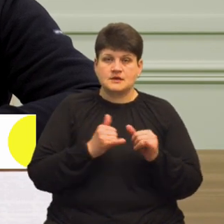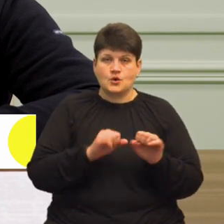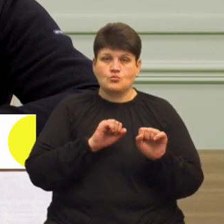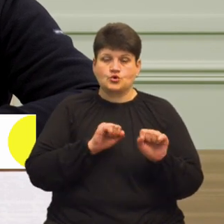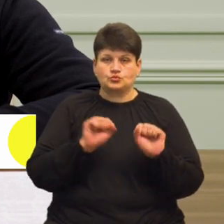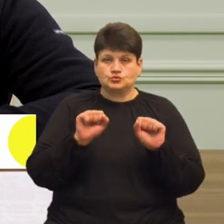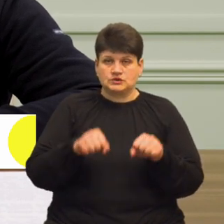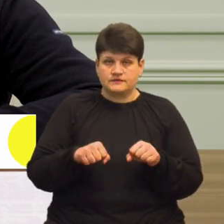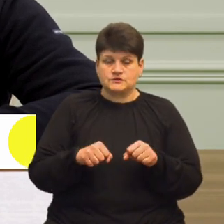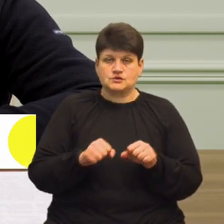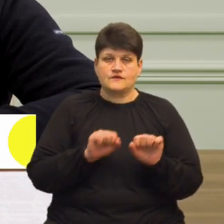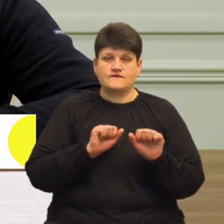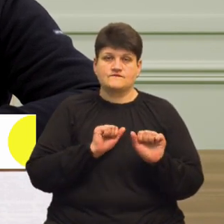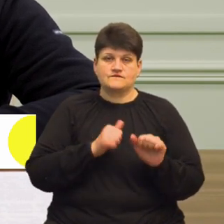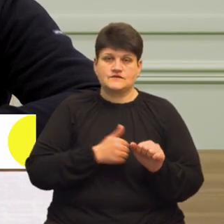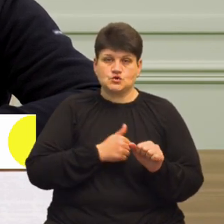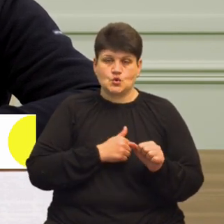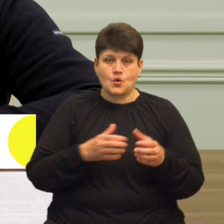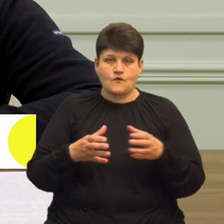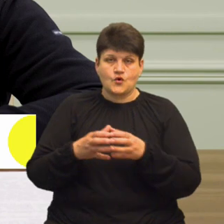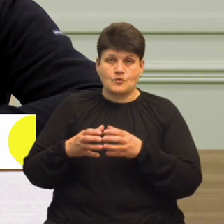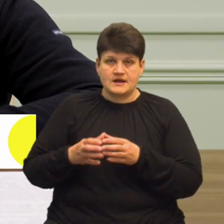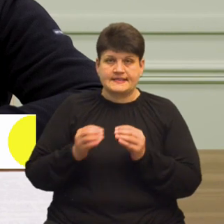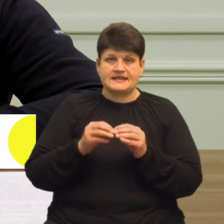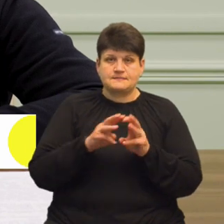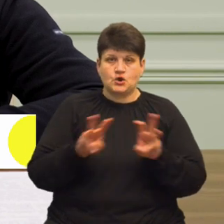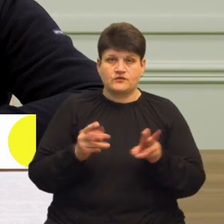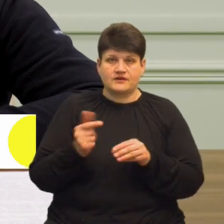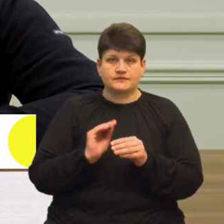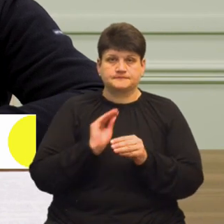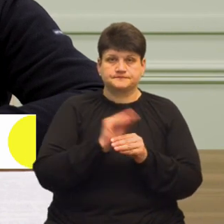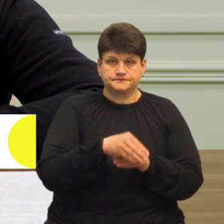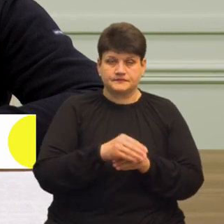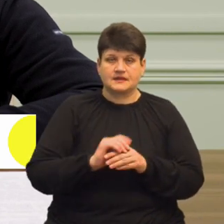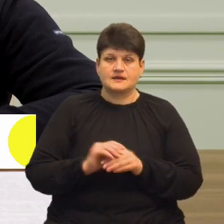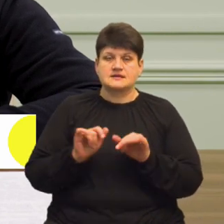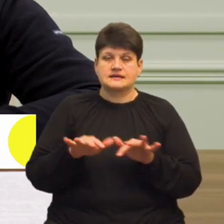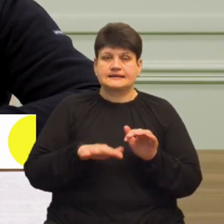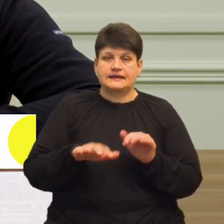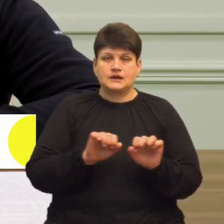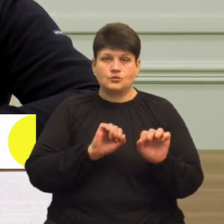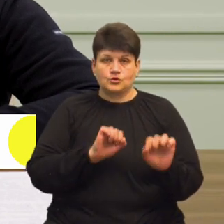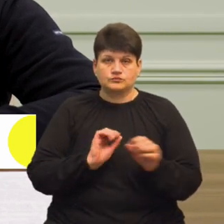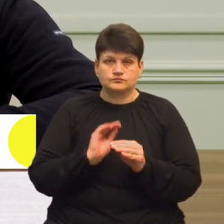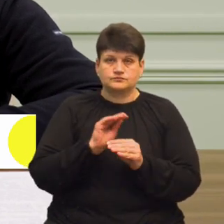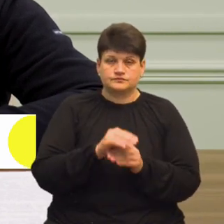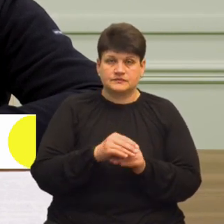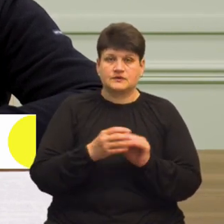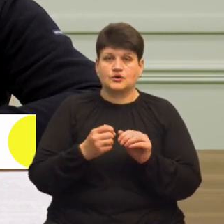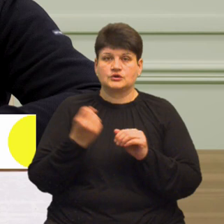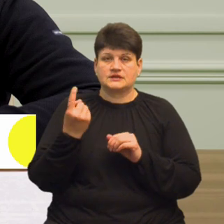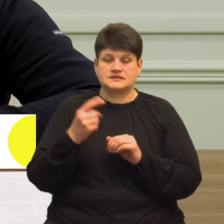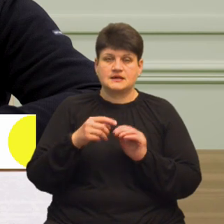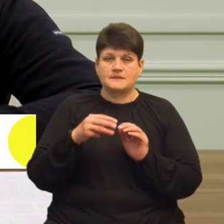військових формувань. Ще додатково спрямовано 10 млн гривень. На заходи з територіальної оборони додатково спрямовано 11 млн